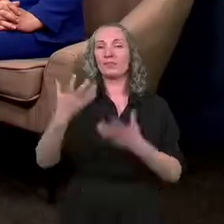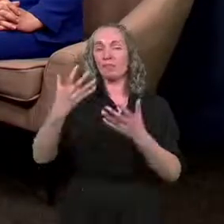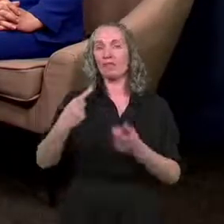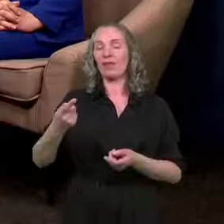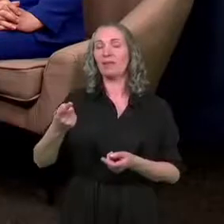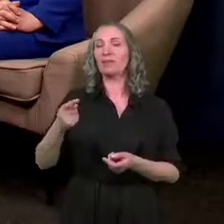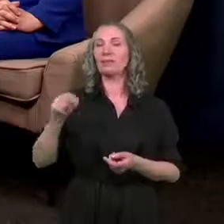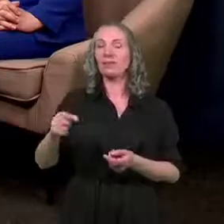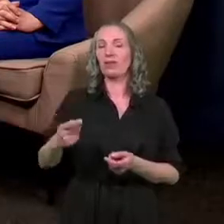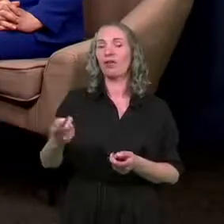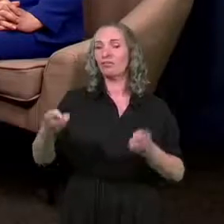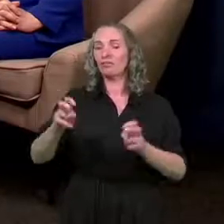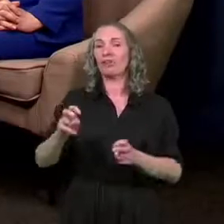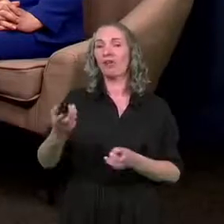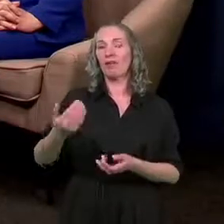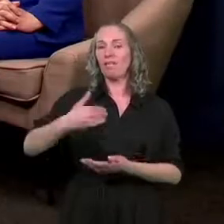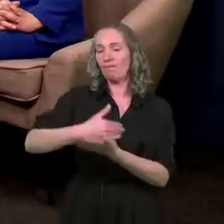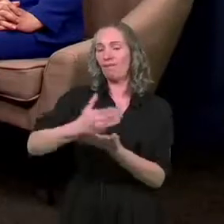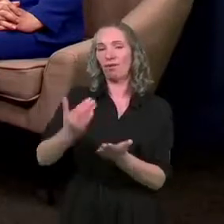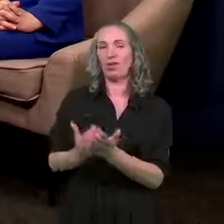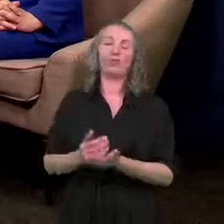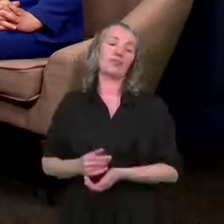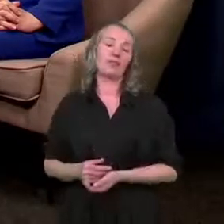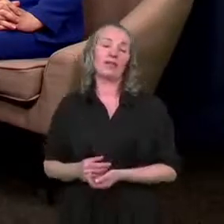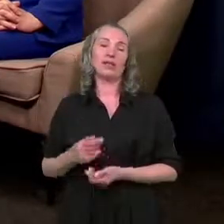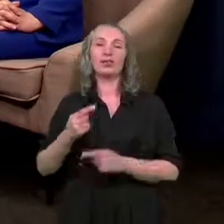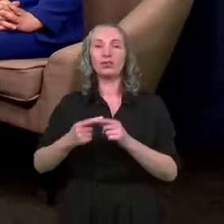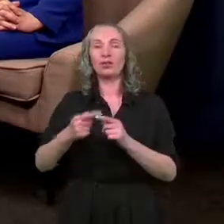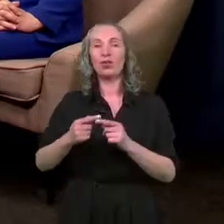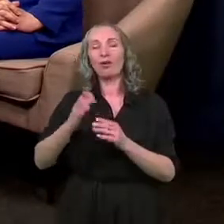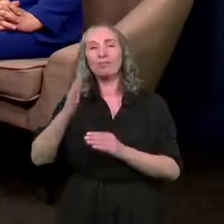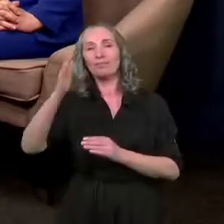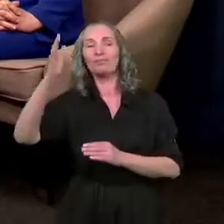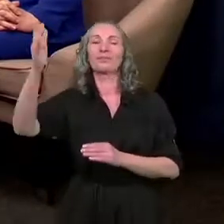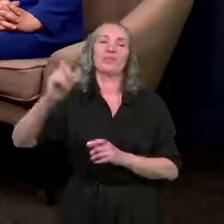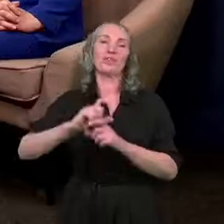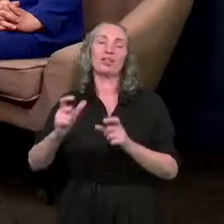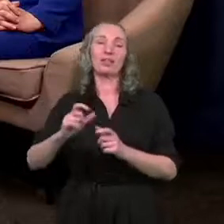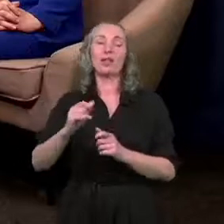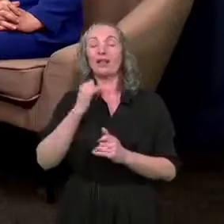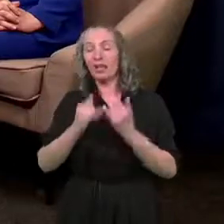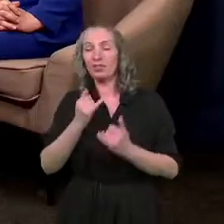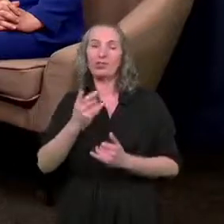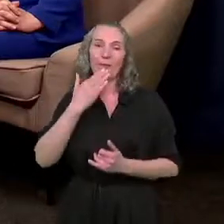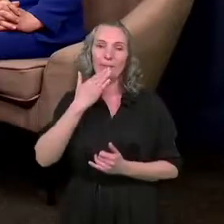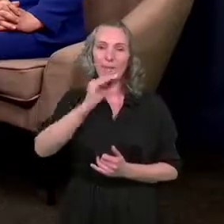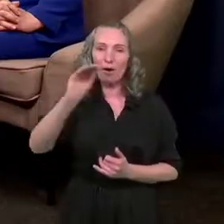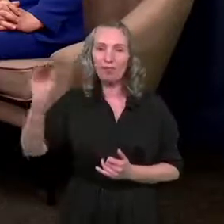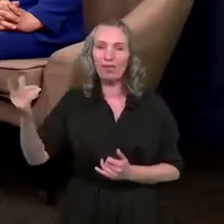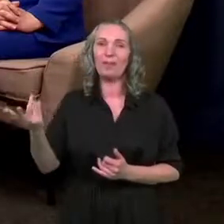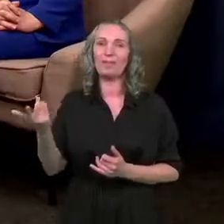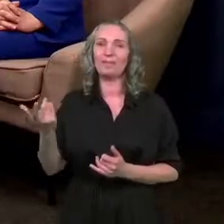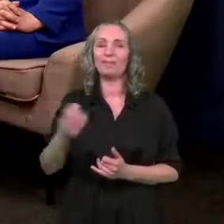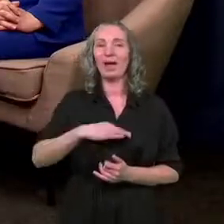instytucja wojewódzka. Myślę, że troszeczkę wybiegamy w czasie, ale jeśli się powie, to wtedy też Pan